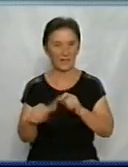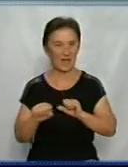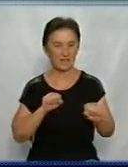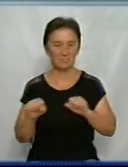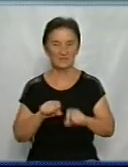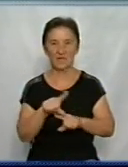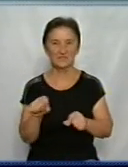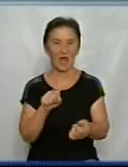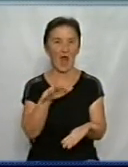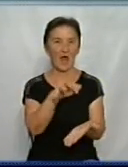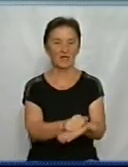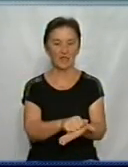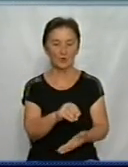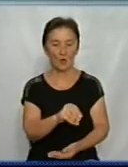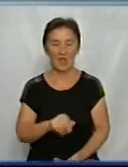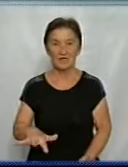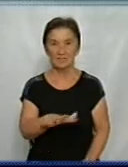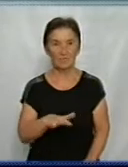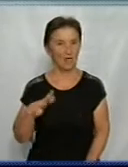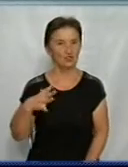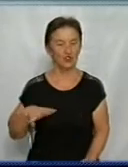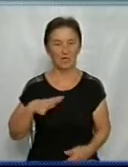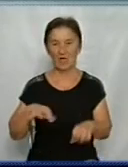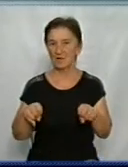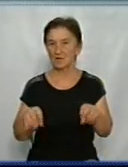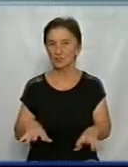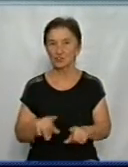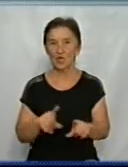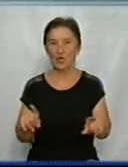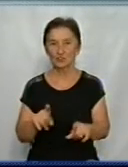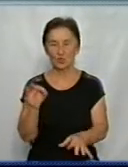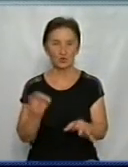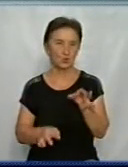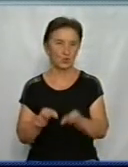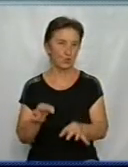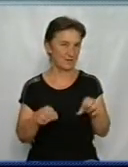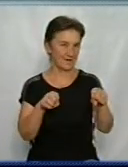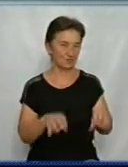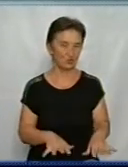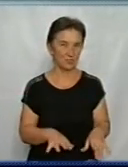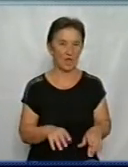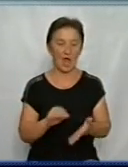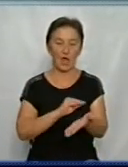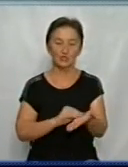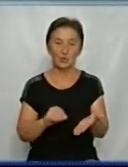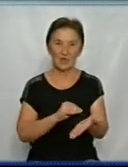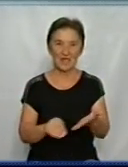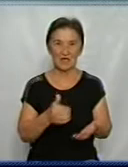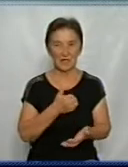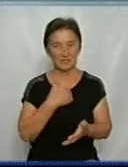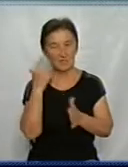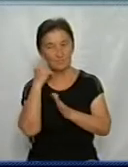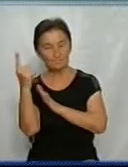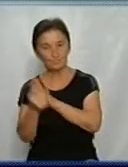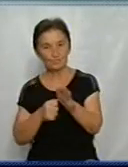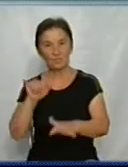землі, на якій торгують. Каже, чекає рішення, яке ухвалить суд. Журналісти Суспільного протягом дня намагалися отримати коментар керівниці